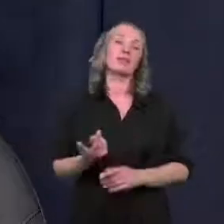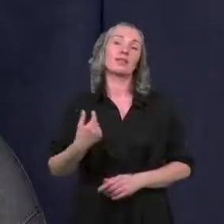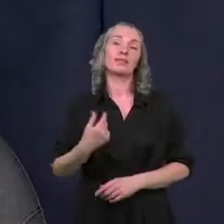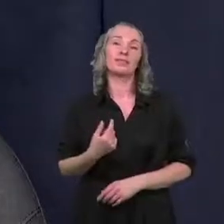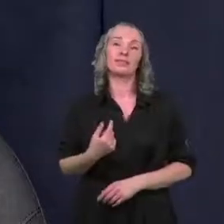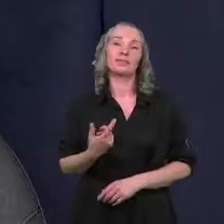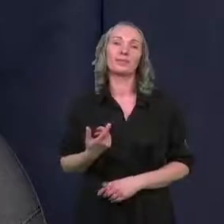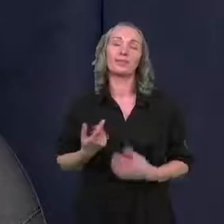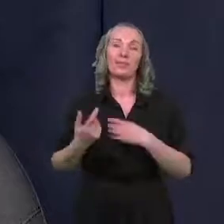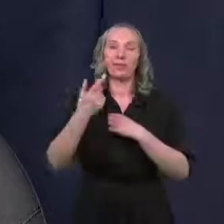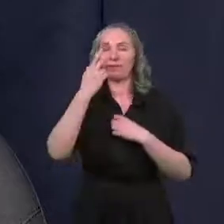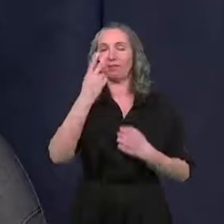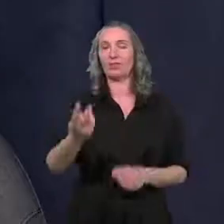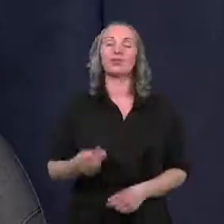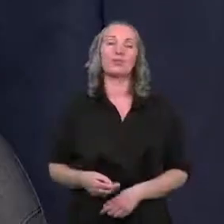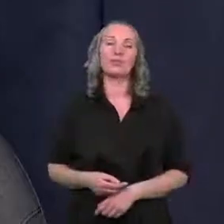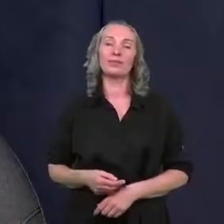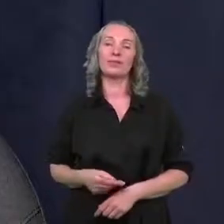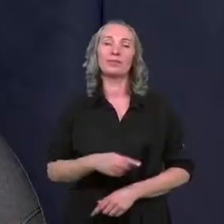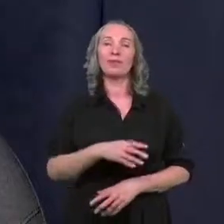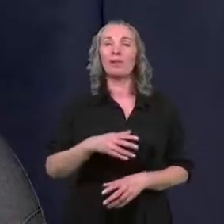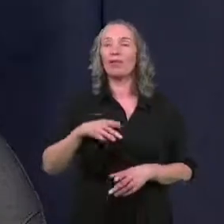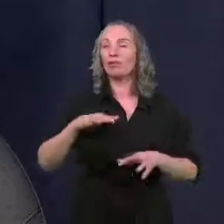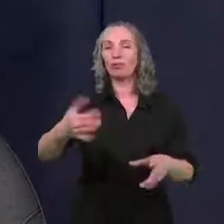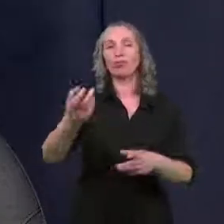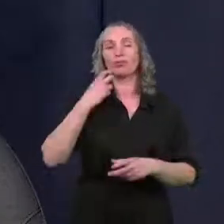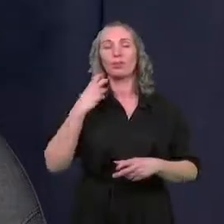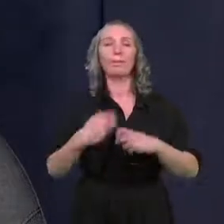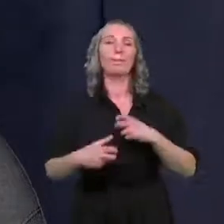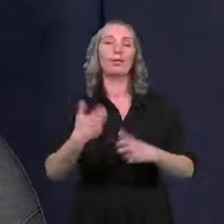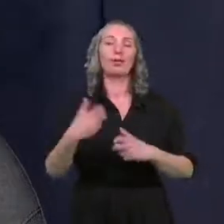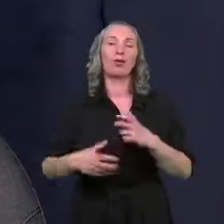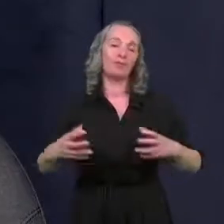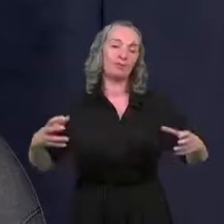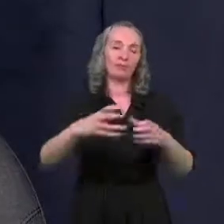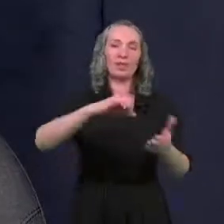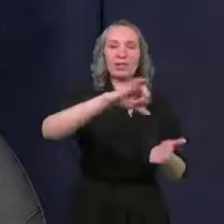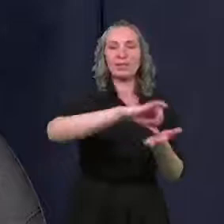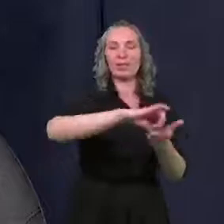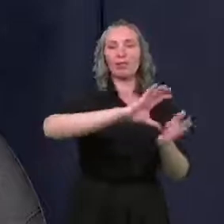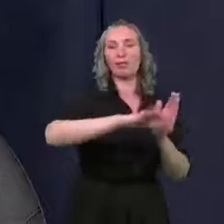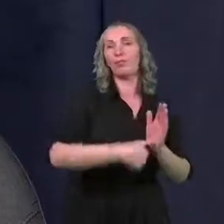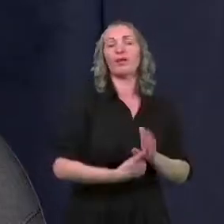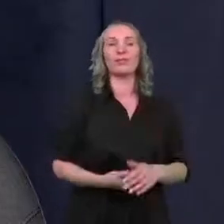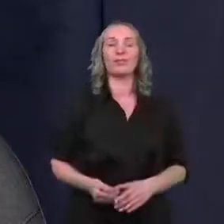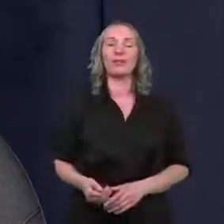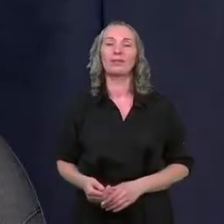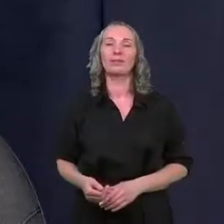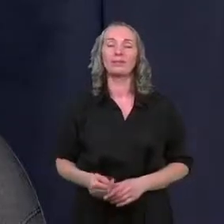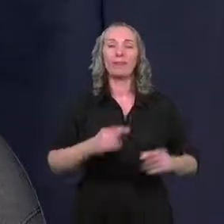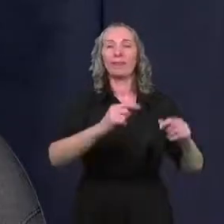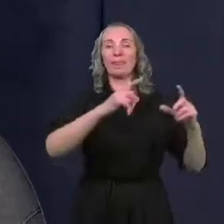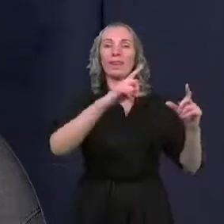Ponadto widzimy drodzy Państwo jaki mamy wielki problem w ścisłym Śródmieściu z